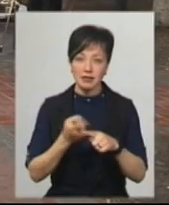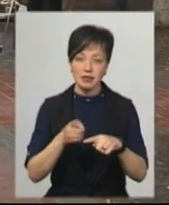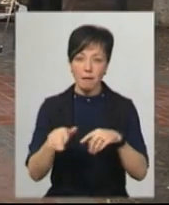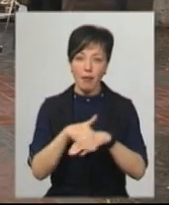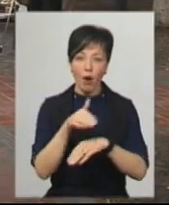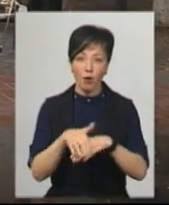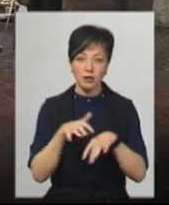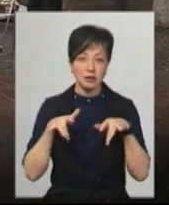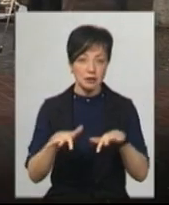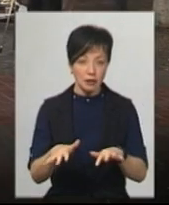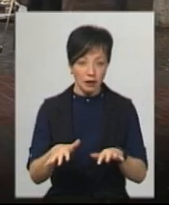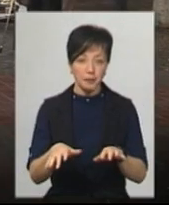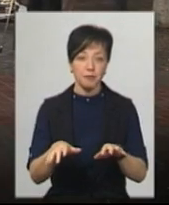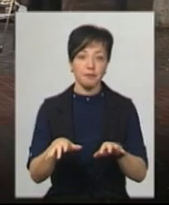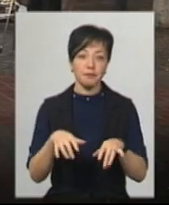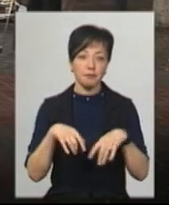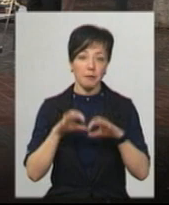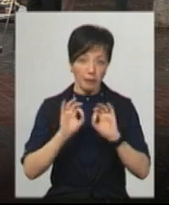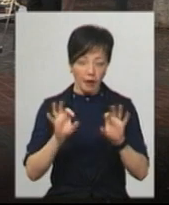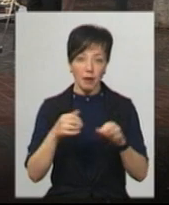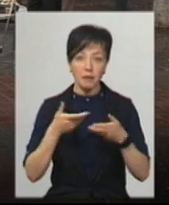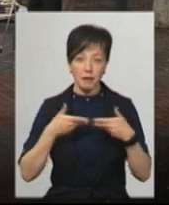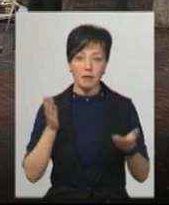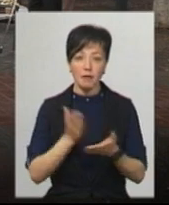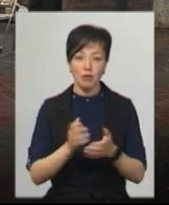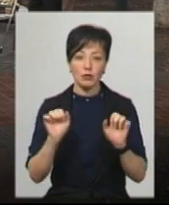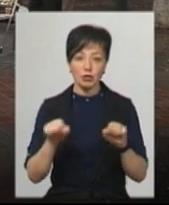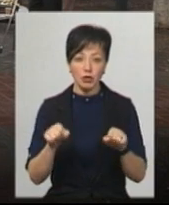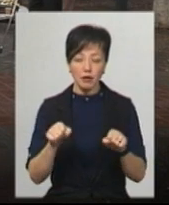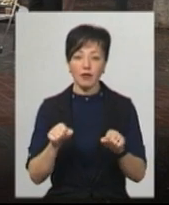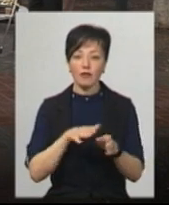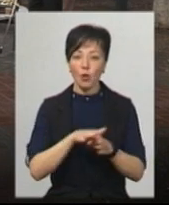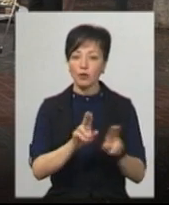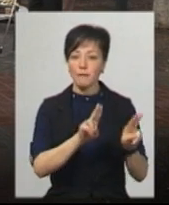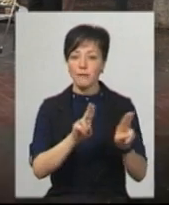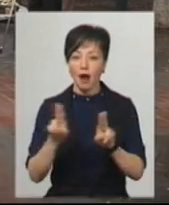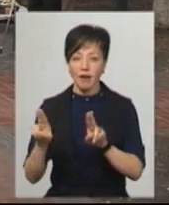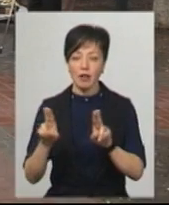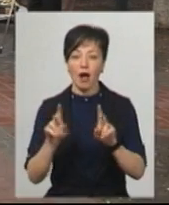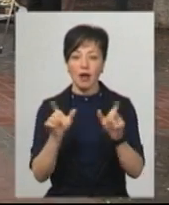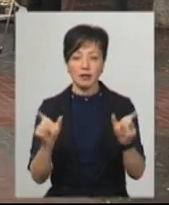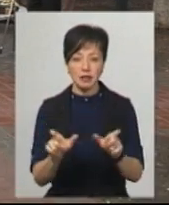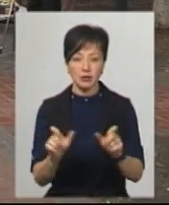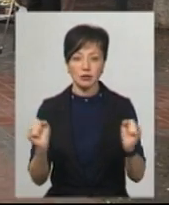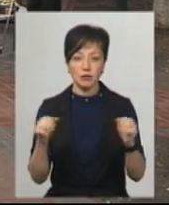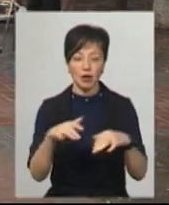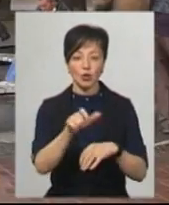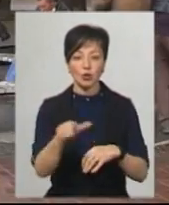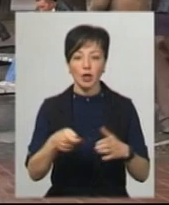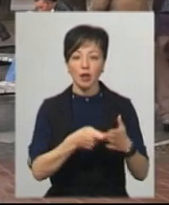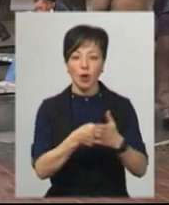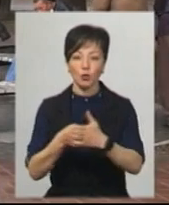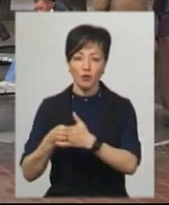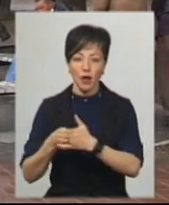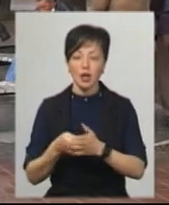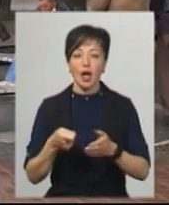Ми маємо можливість тут, підтримуючи правила карантину, зібрати людей та накормити.